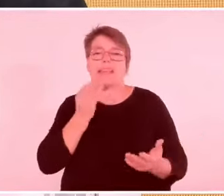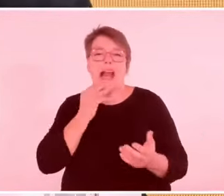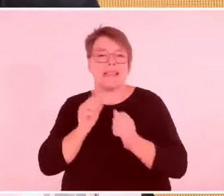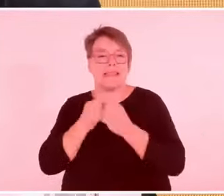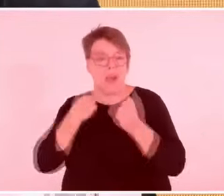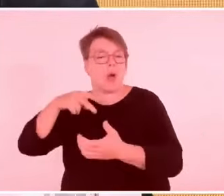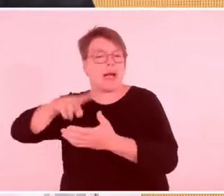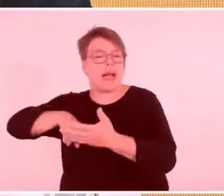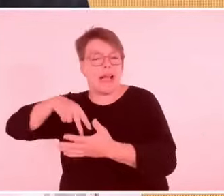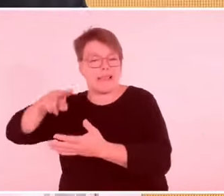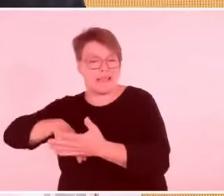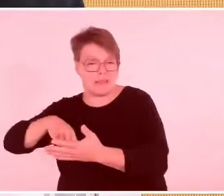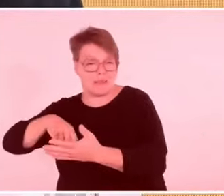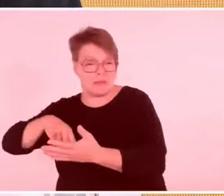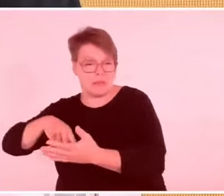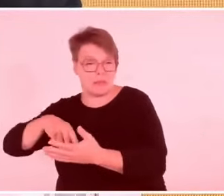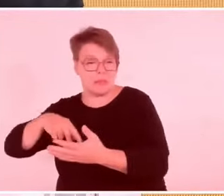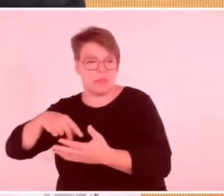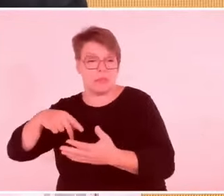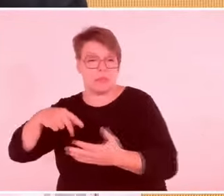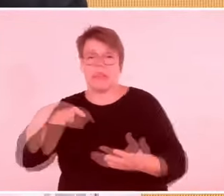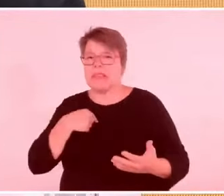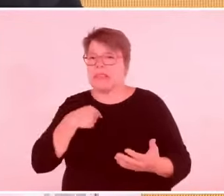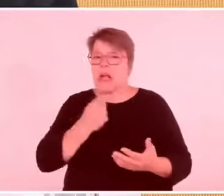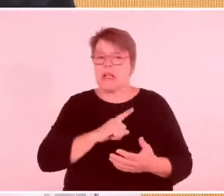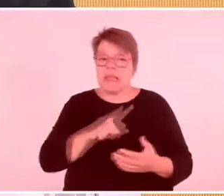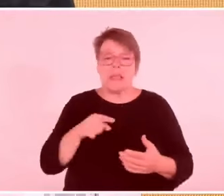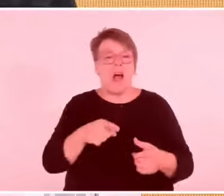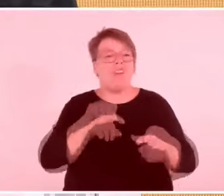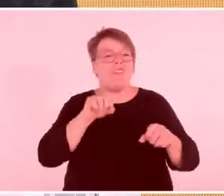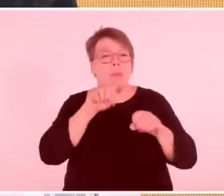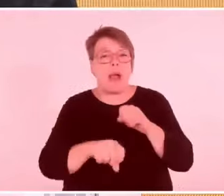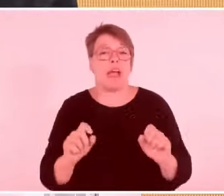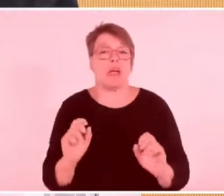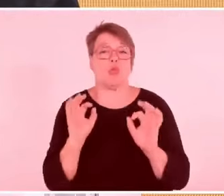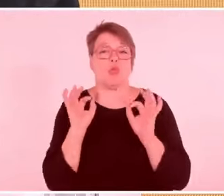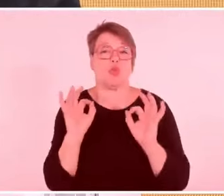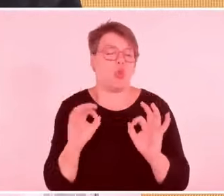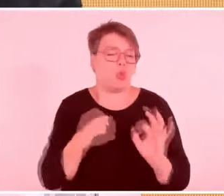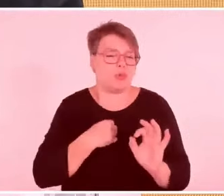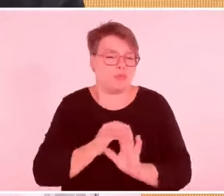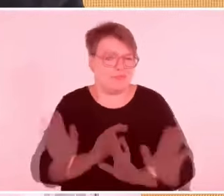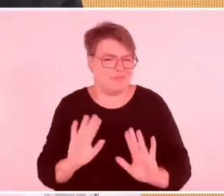vergessen. Der zweite Aspekt ist, dass die Lösung kein Kompromiss ist,